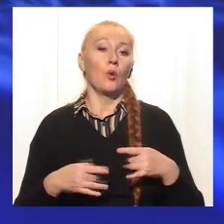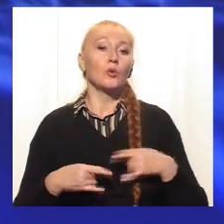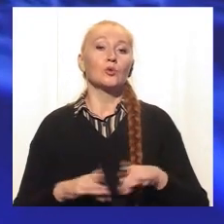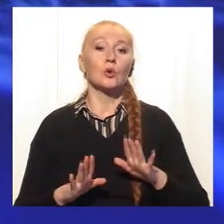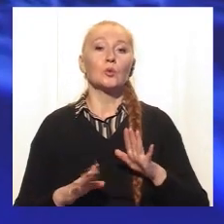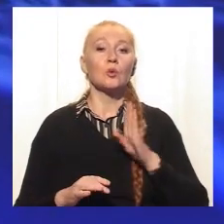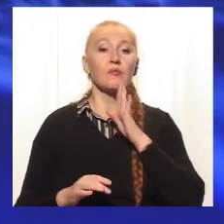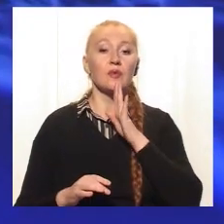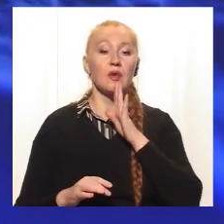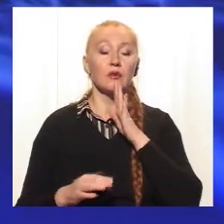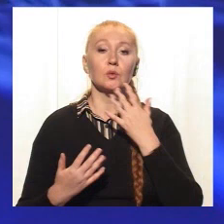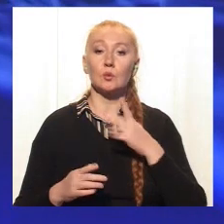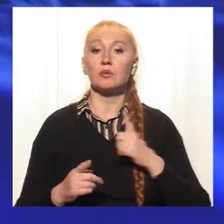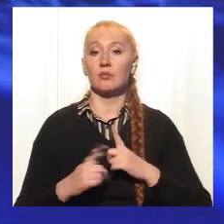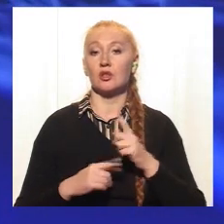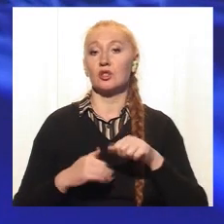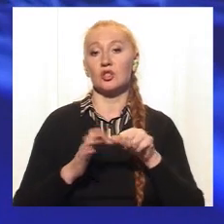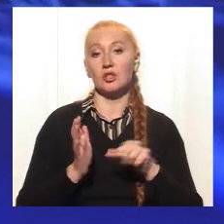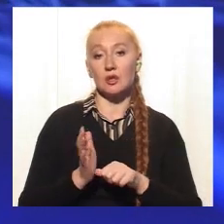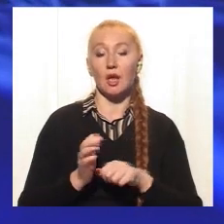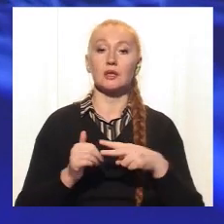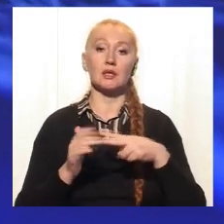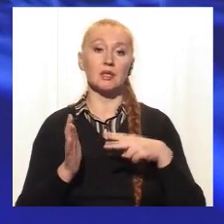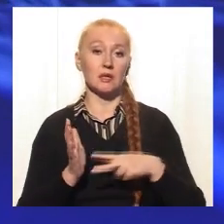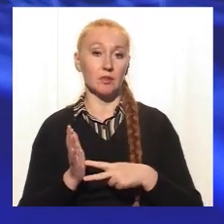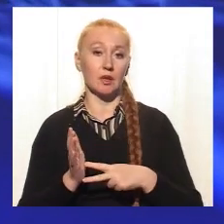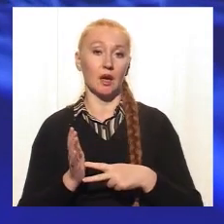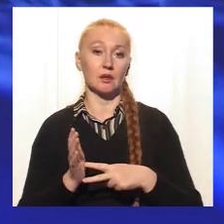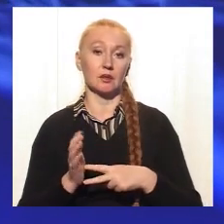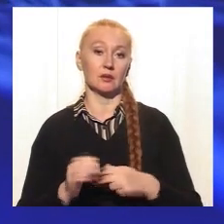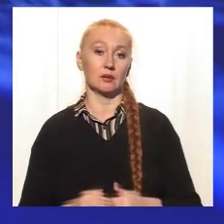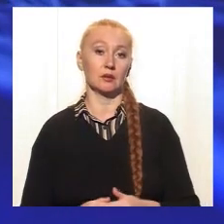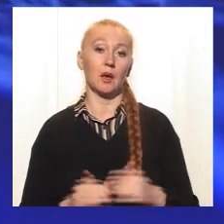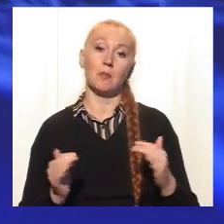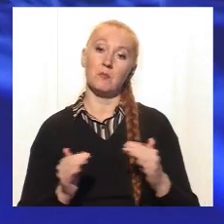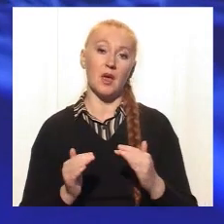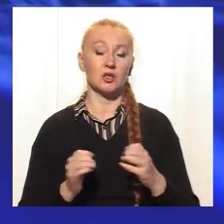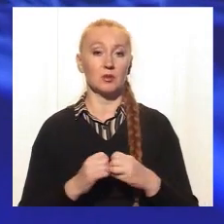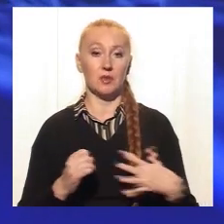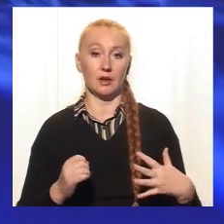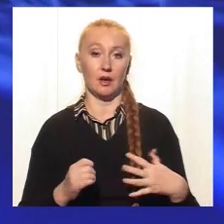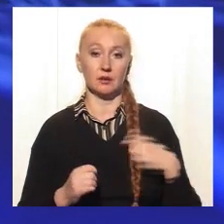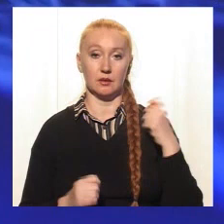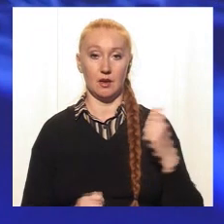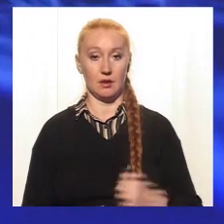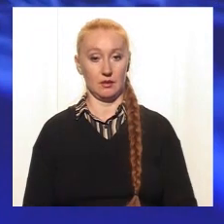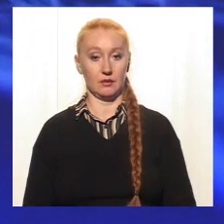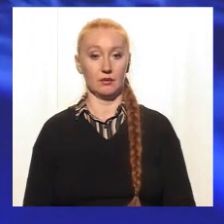основному девочки, все-таки уже лет 16-17, менше 15-ти лет все-таки